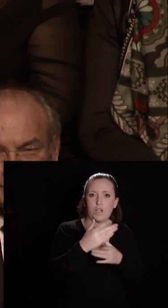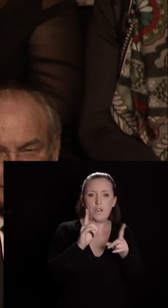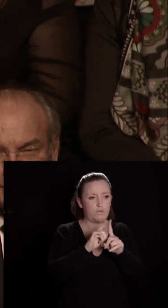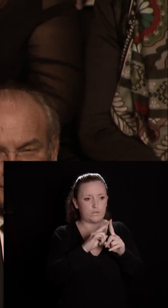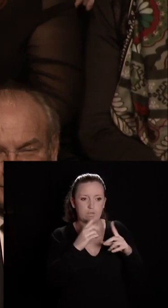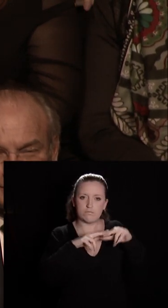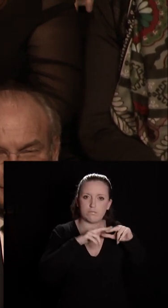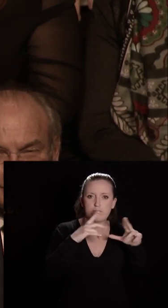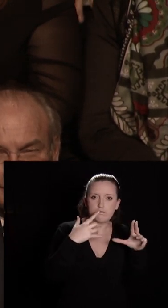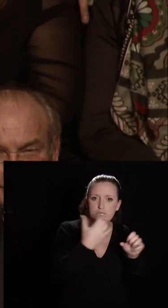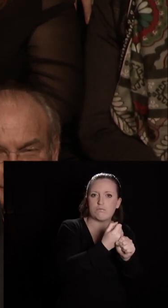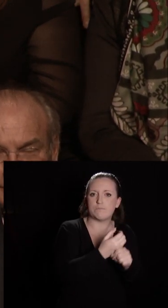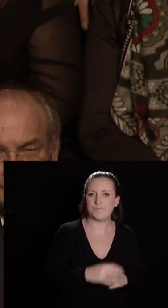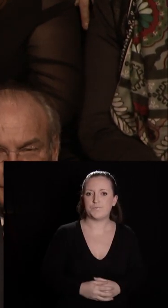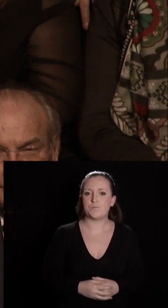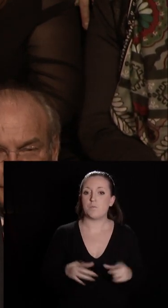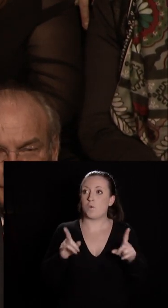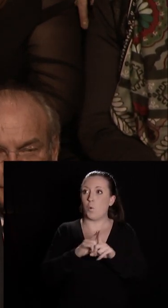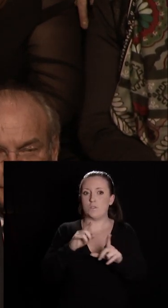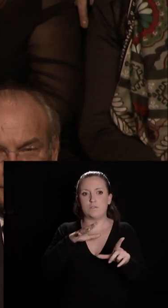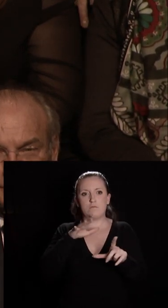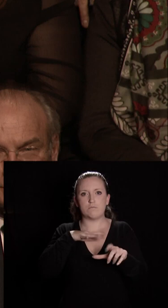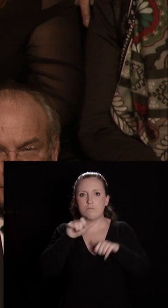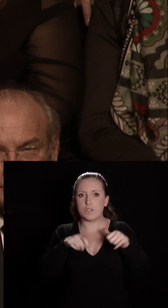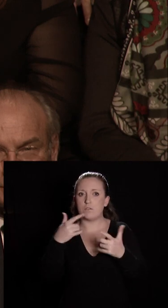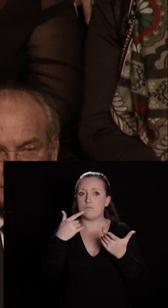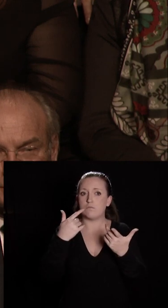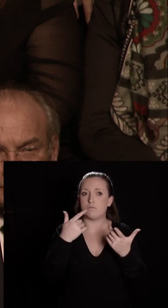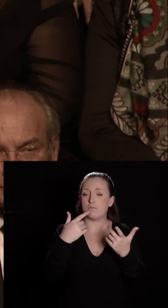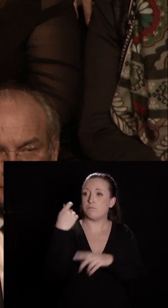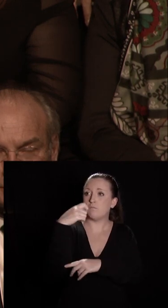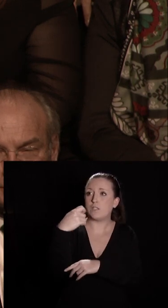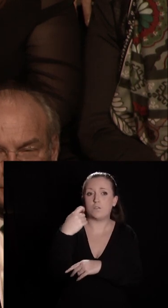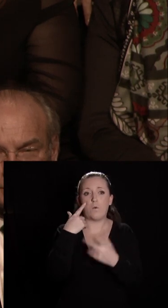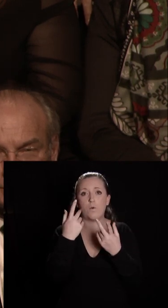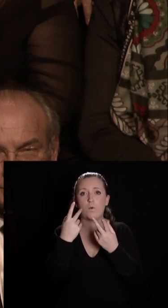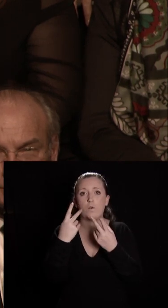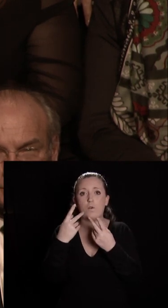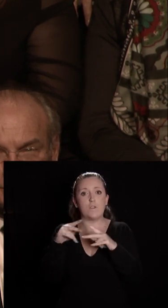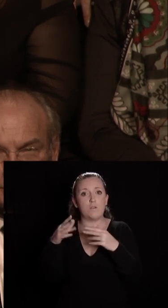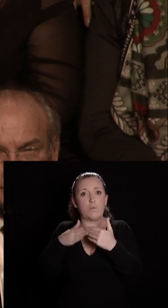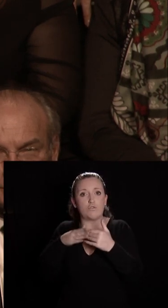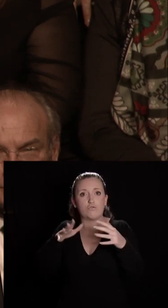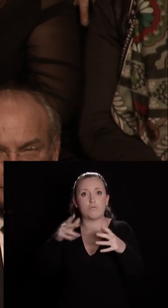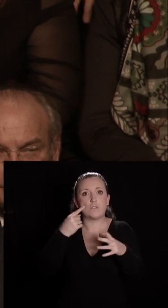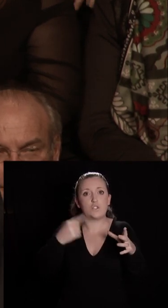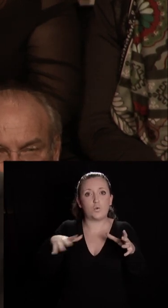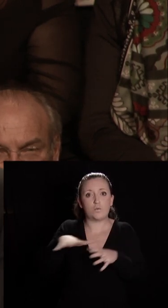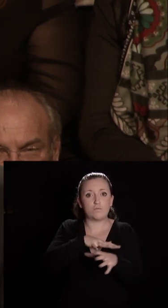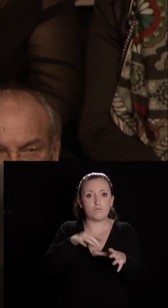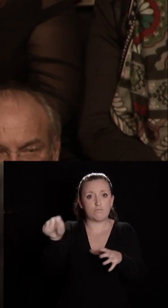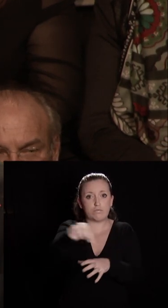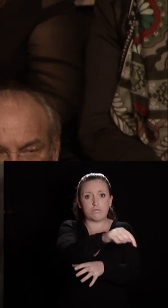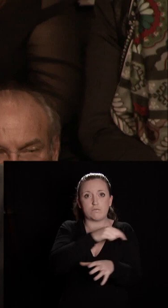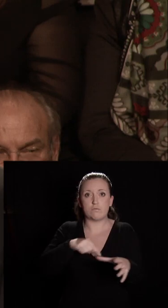menons. Je salue aussi, il y en a sûrement, le président des communautés de communes voisines de la métropole d'Ygenèse, avec